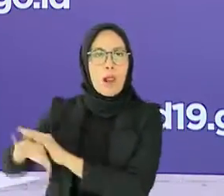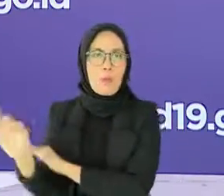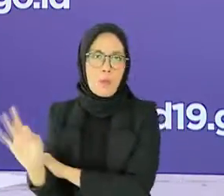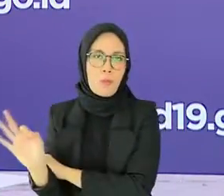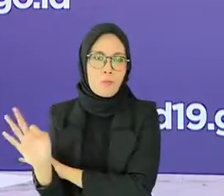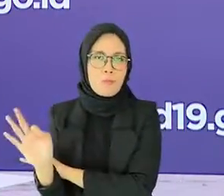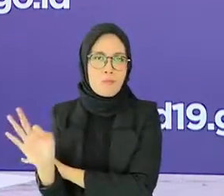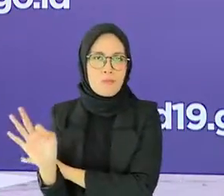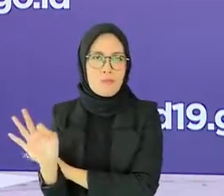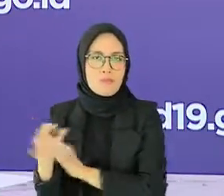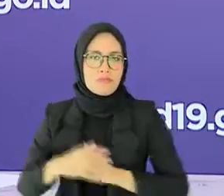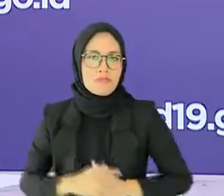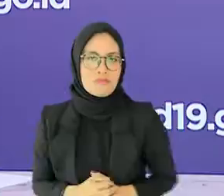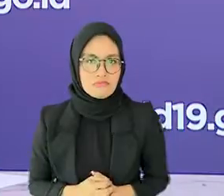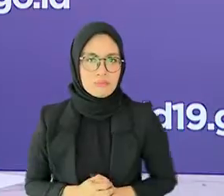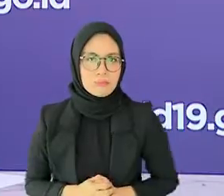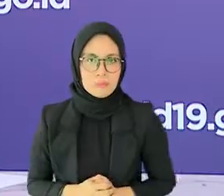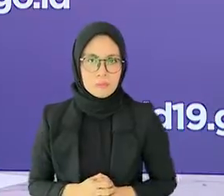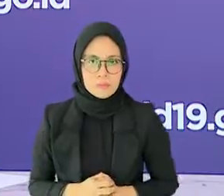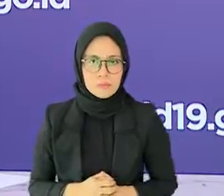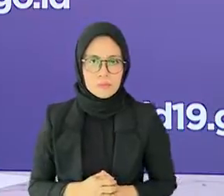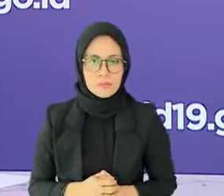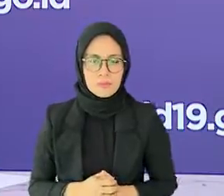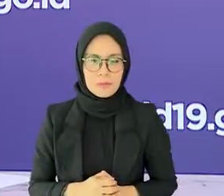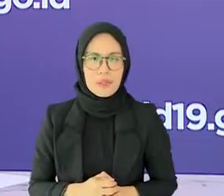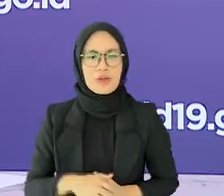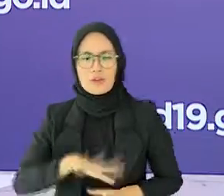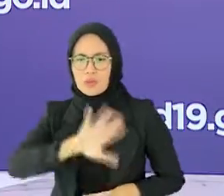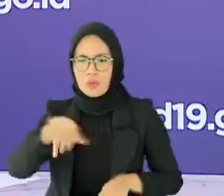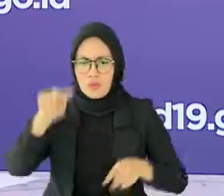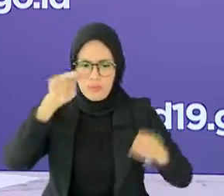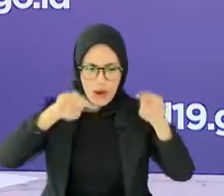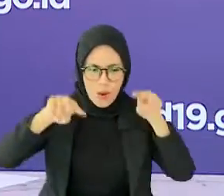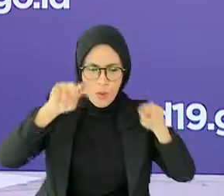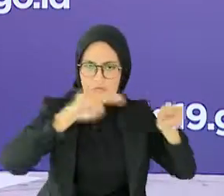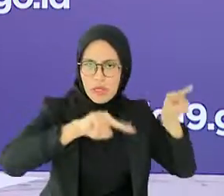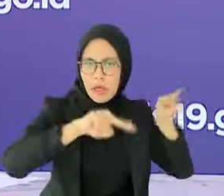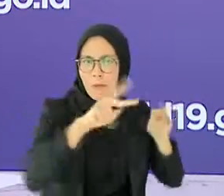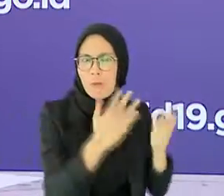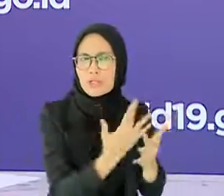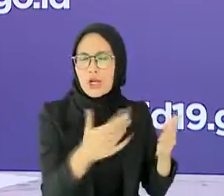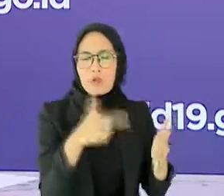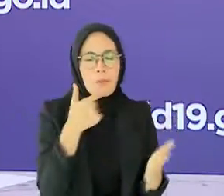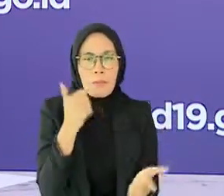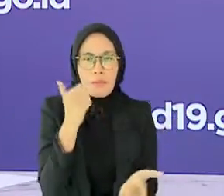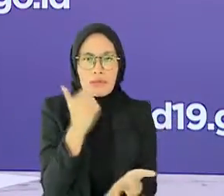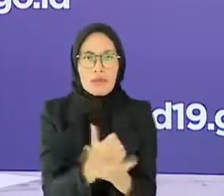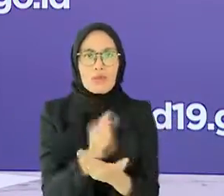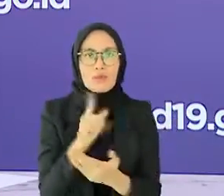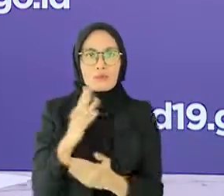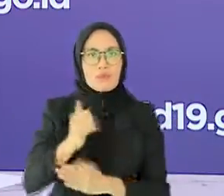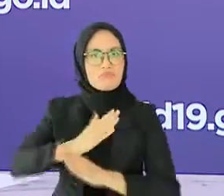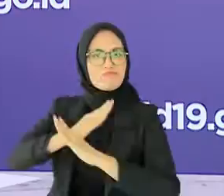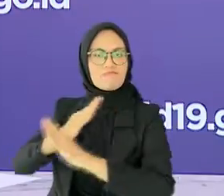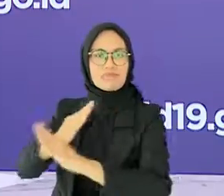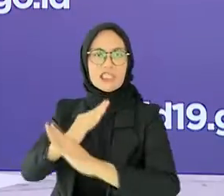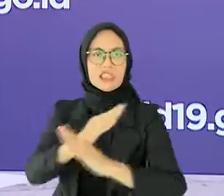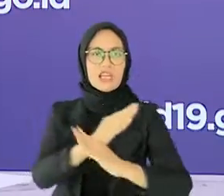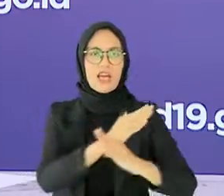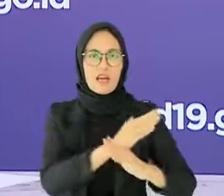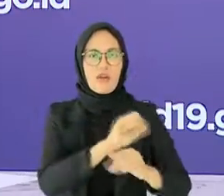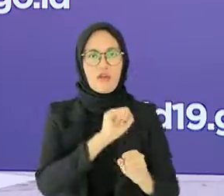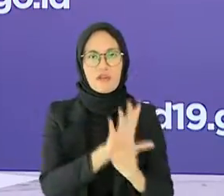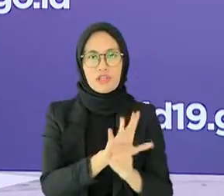dini pengawasan pasien COVID-19 serta pengawasan protokol kesehatan yang berperan penting dalam perkembangan kasus aktif,